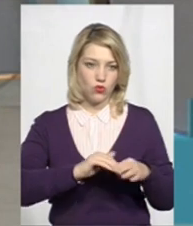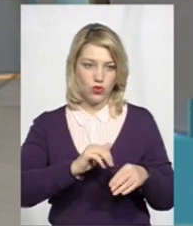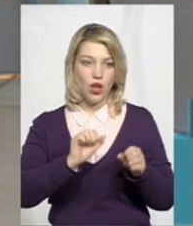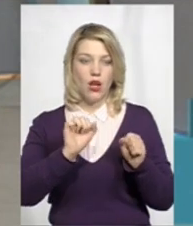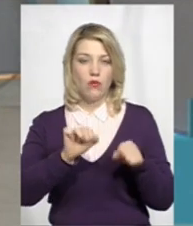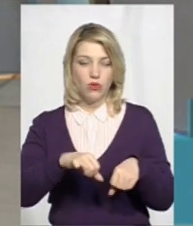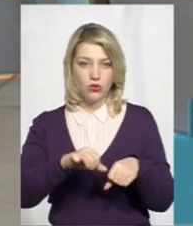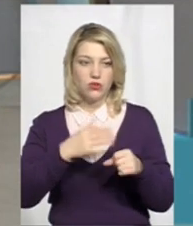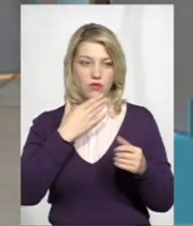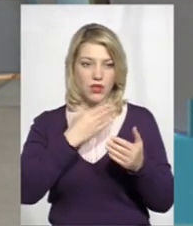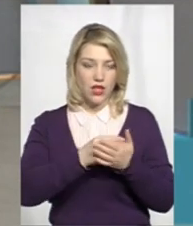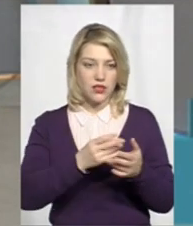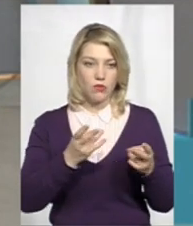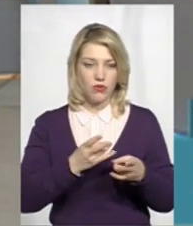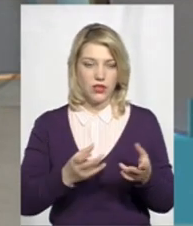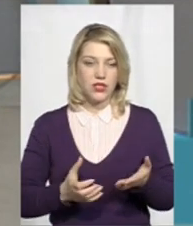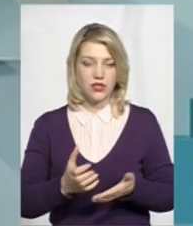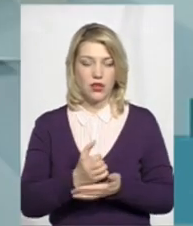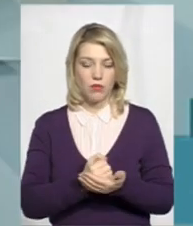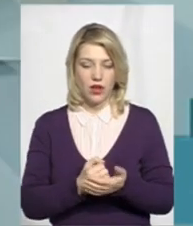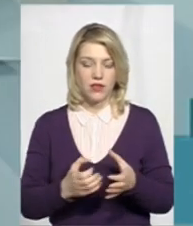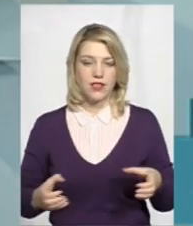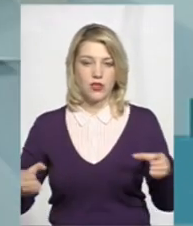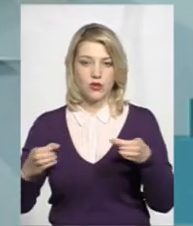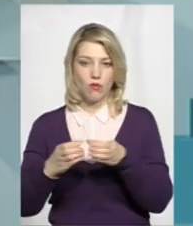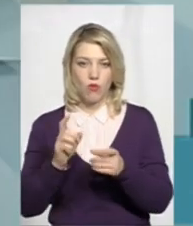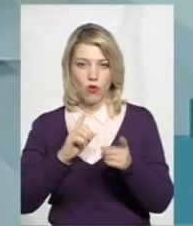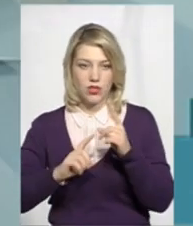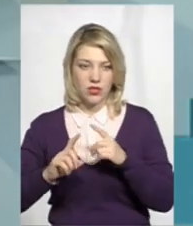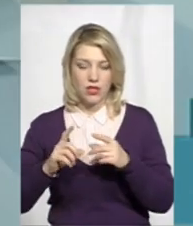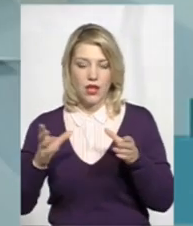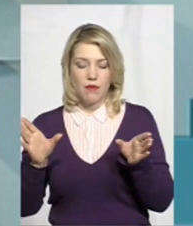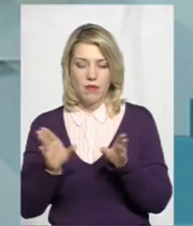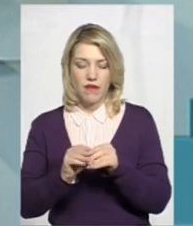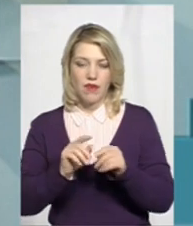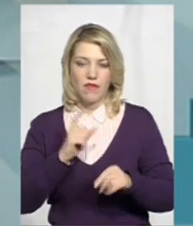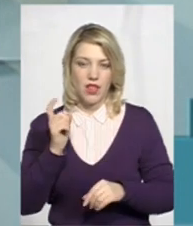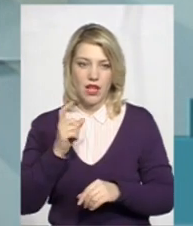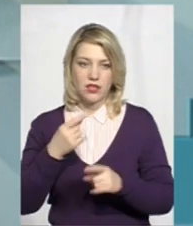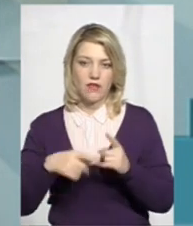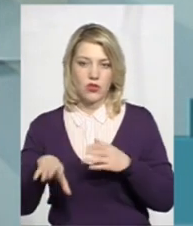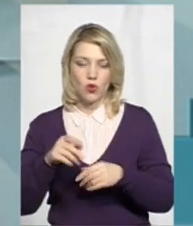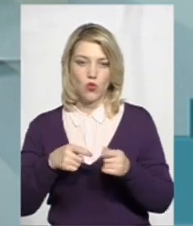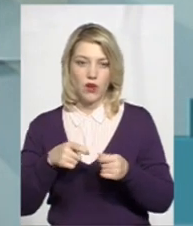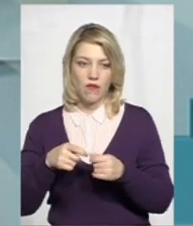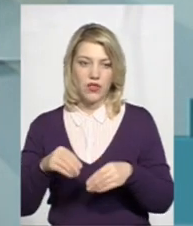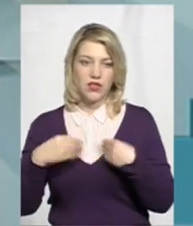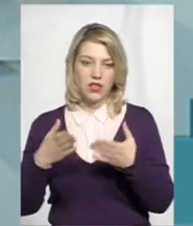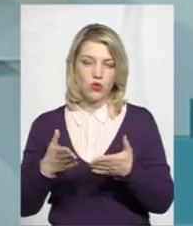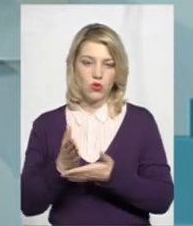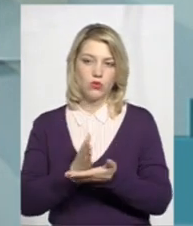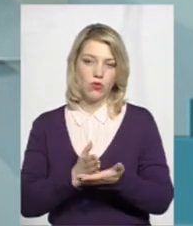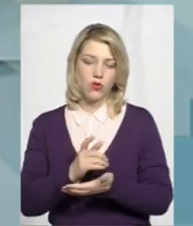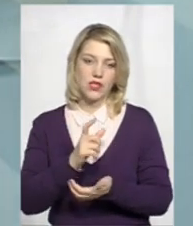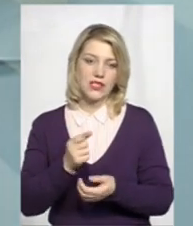зібрати збори співвласників, тому що всі управителі сьогодні в місті надають послуги